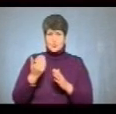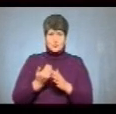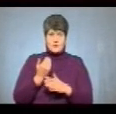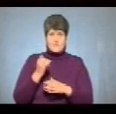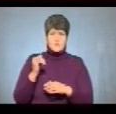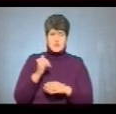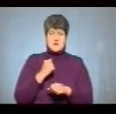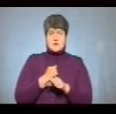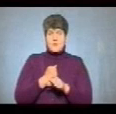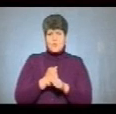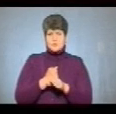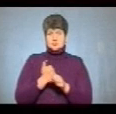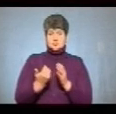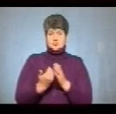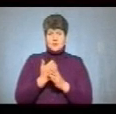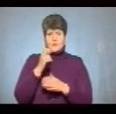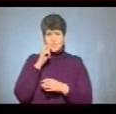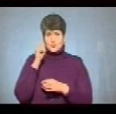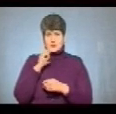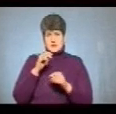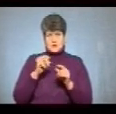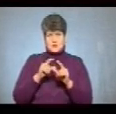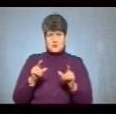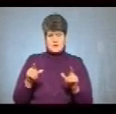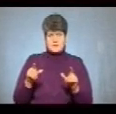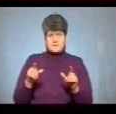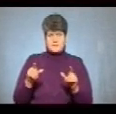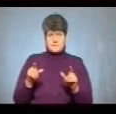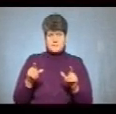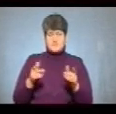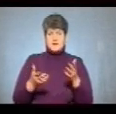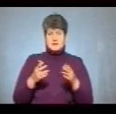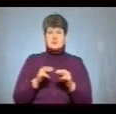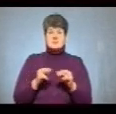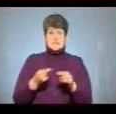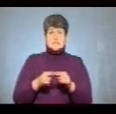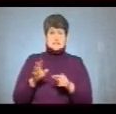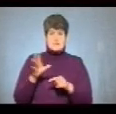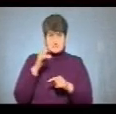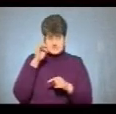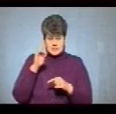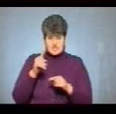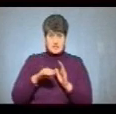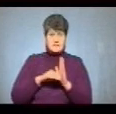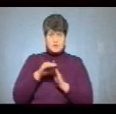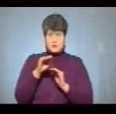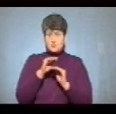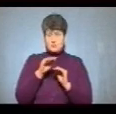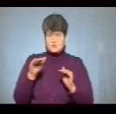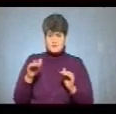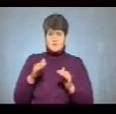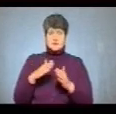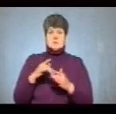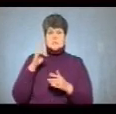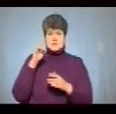і роботу нової української школи. Вчитель це знає і на досить високому рівні володіє